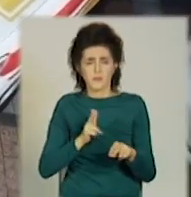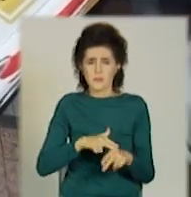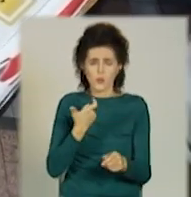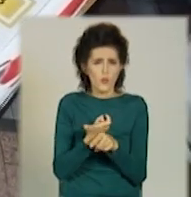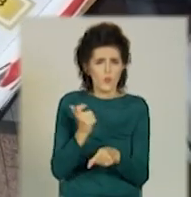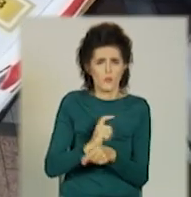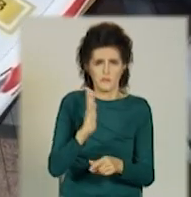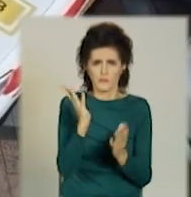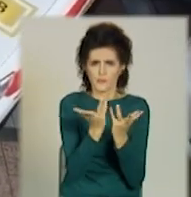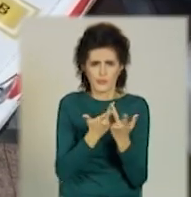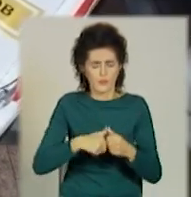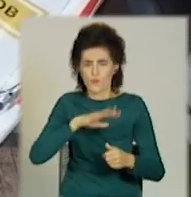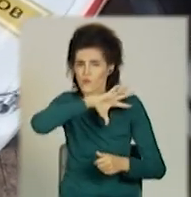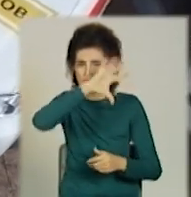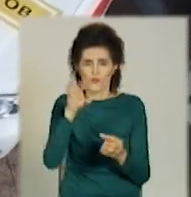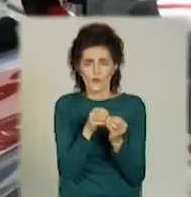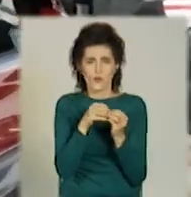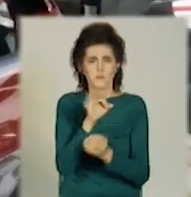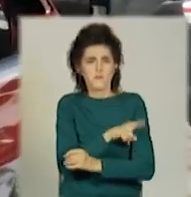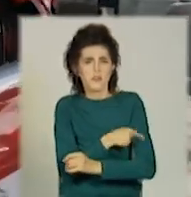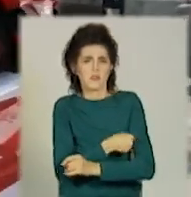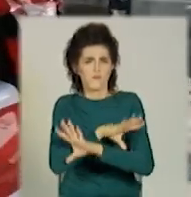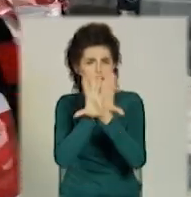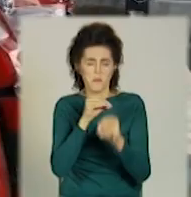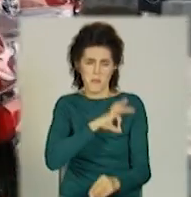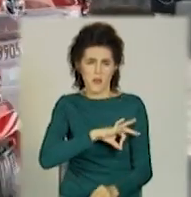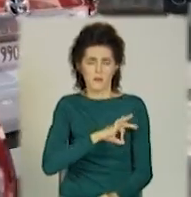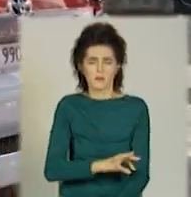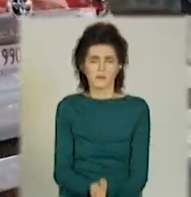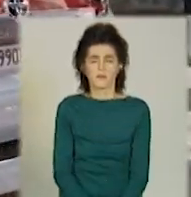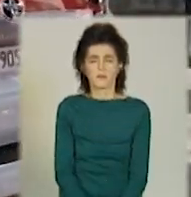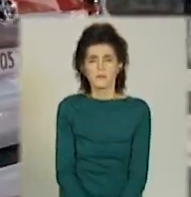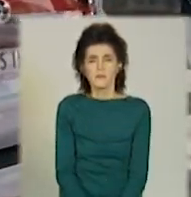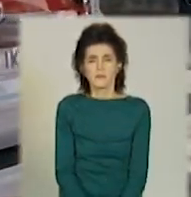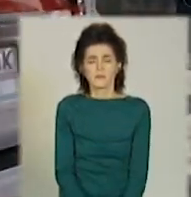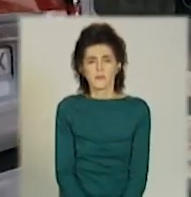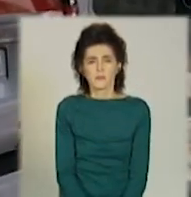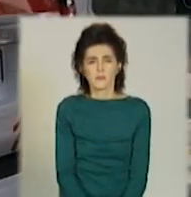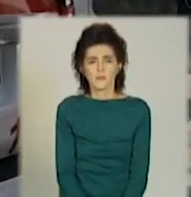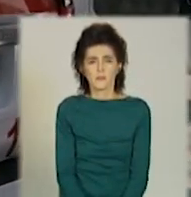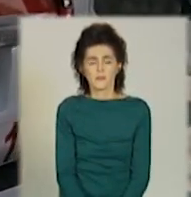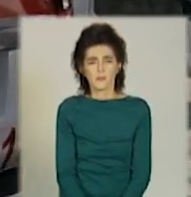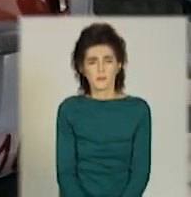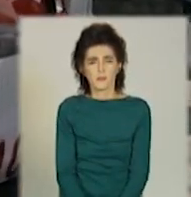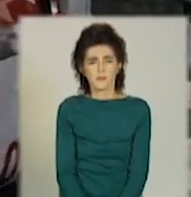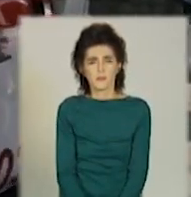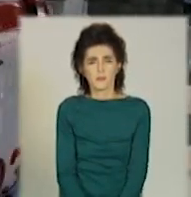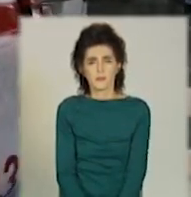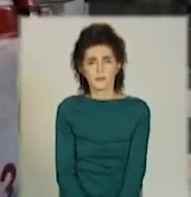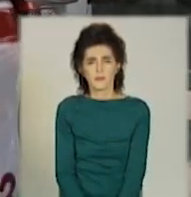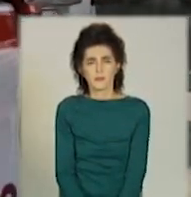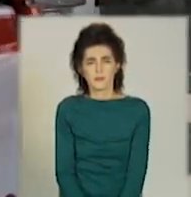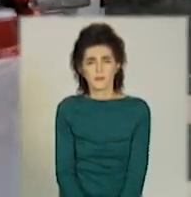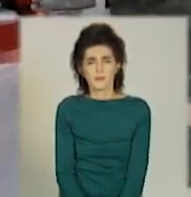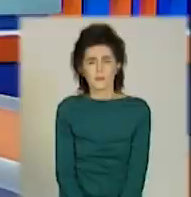задовольнить потреби і медиків, і пацієнтів. Вікторія Чистюхіна, Юлія Покідіна, Володимир Конопля, Євген Якунін для телеканалу